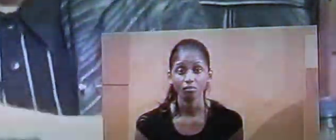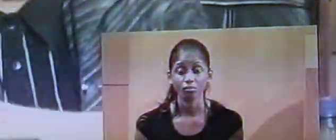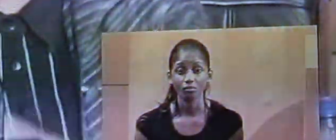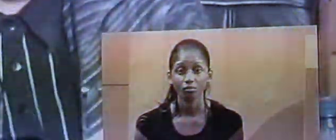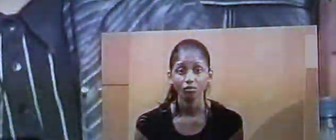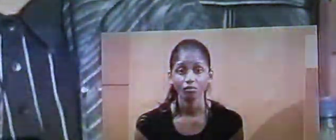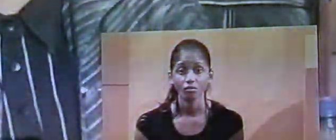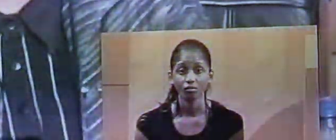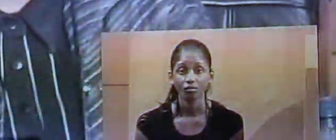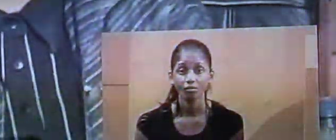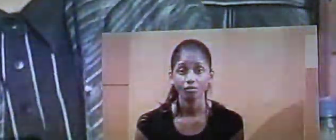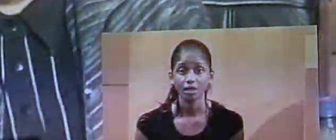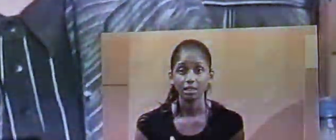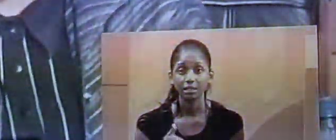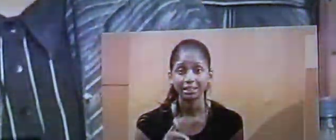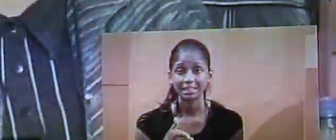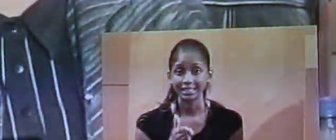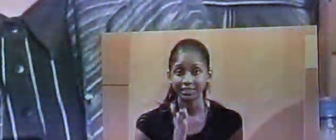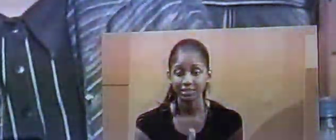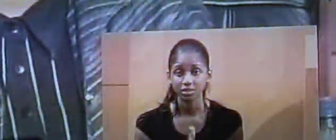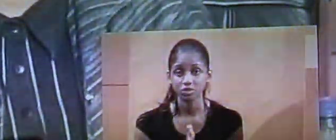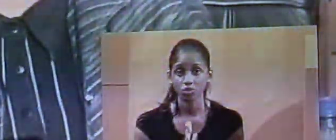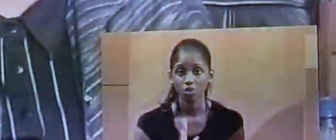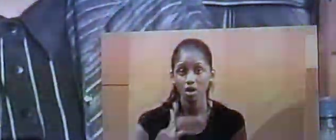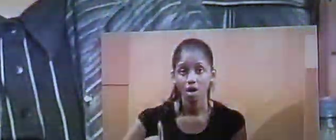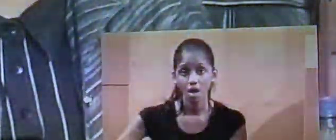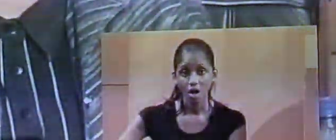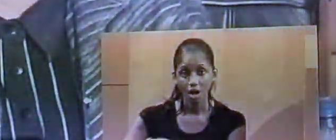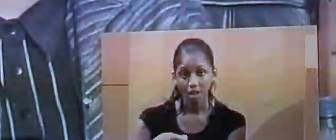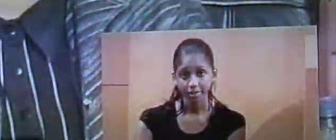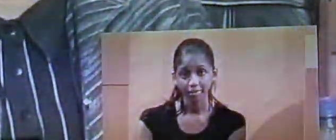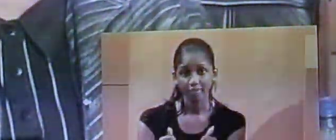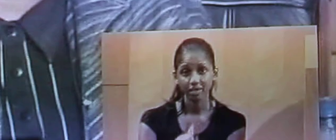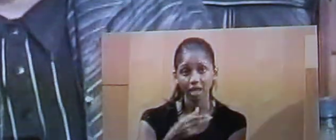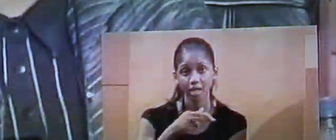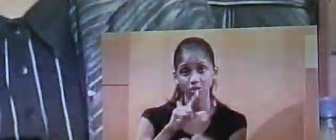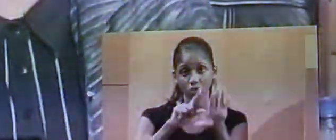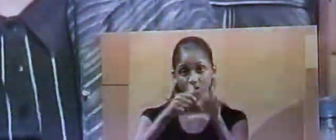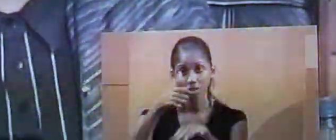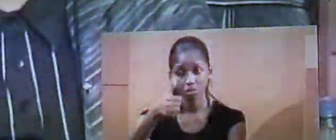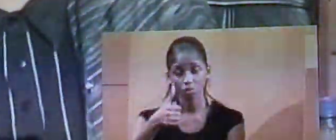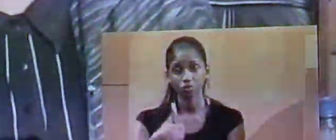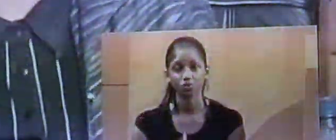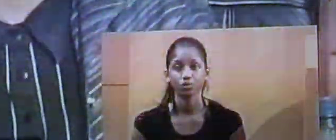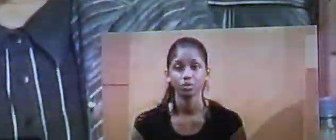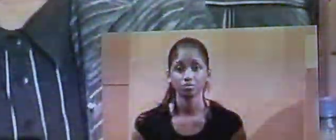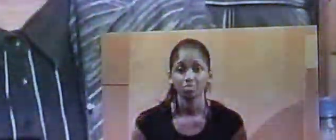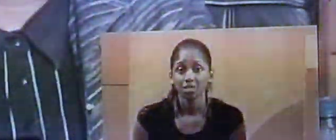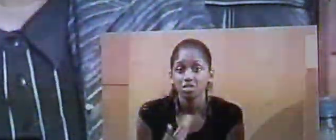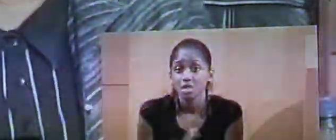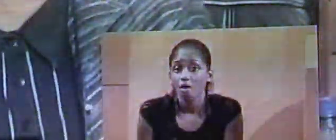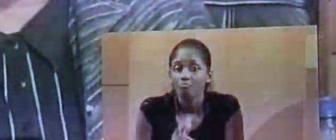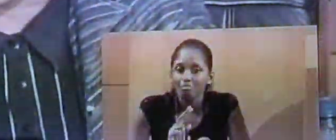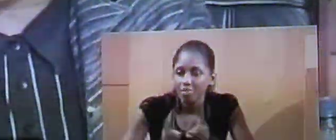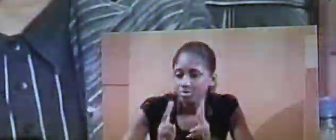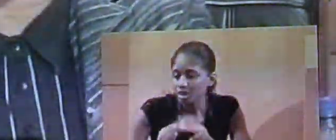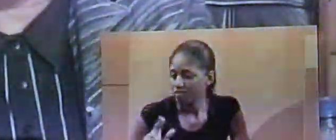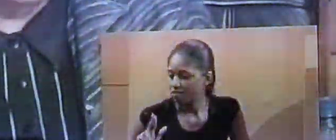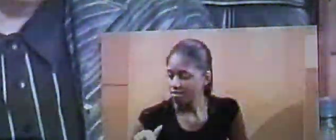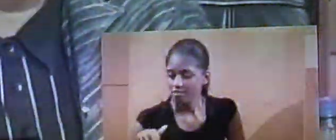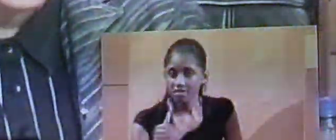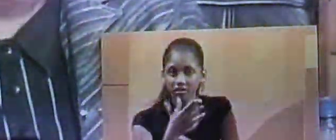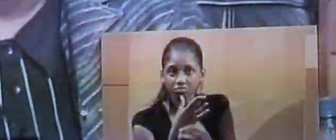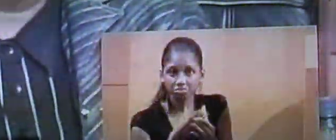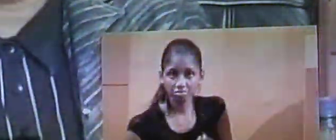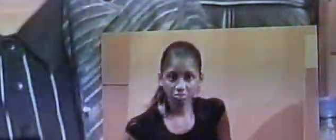des arrêtés qui adaptent cette M71 qui va, peut-être, disparaître